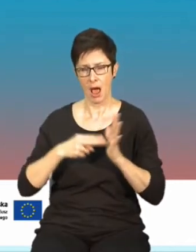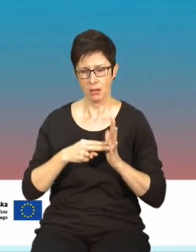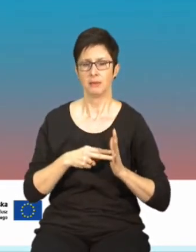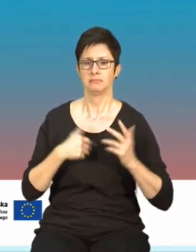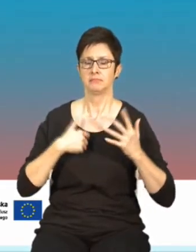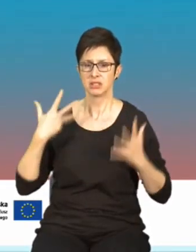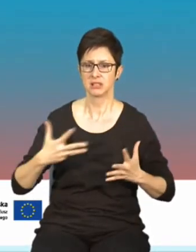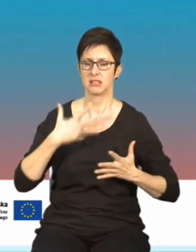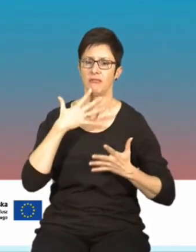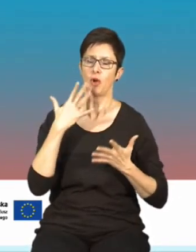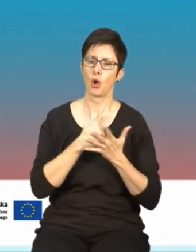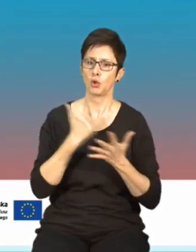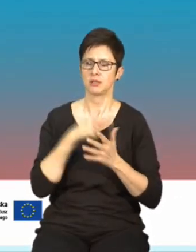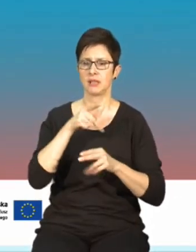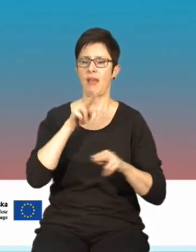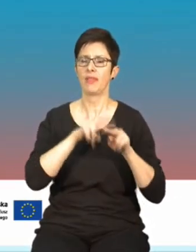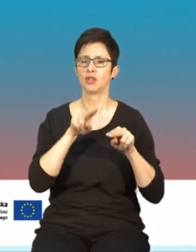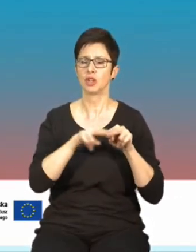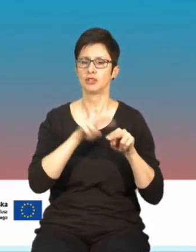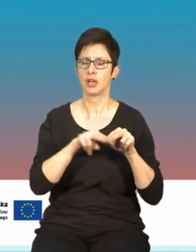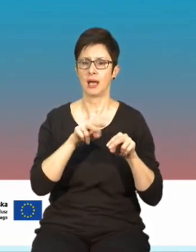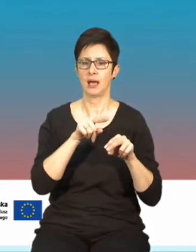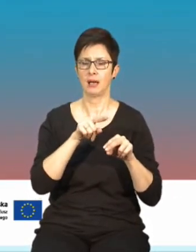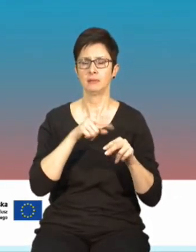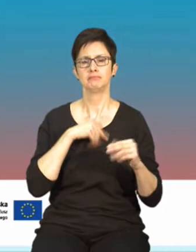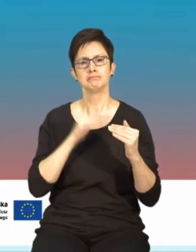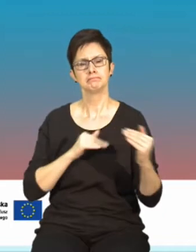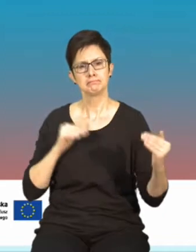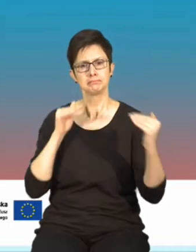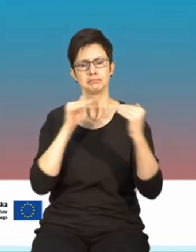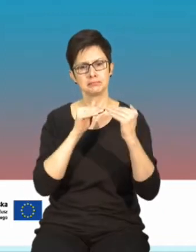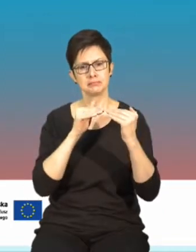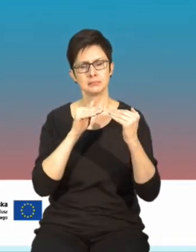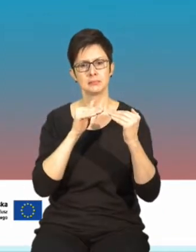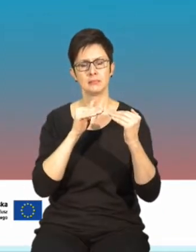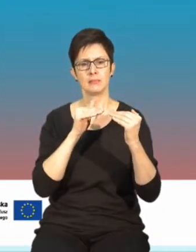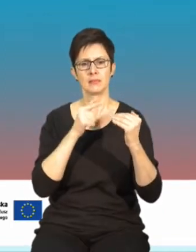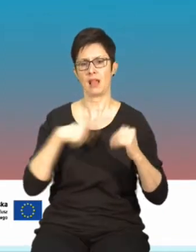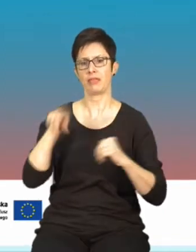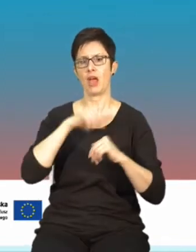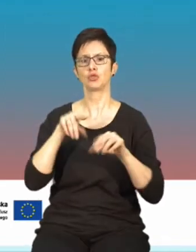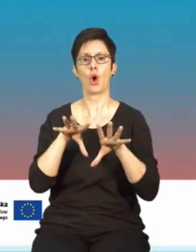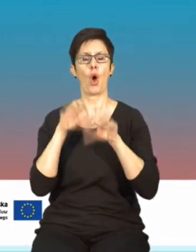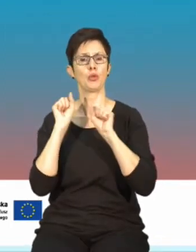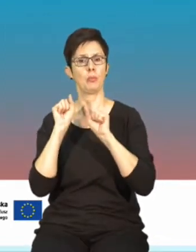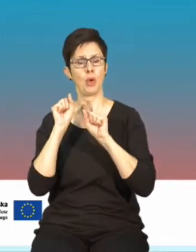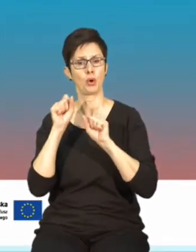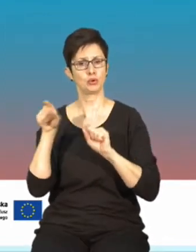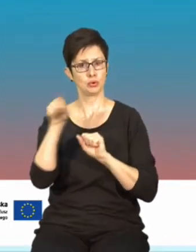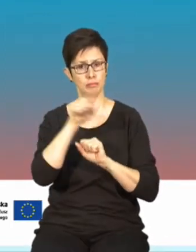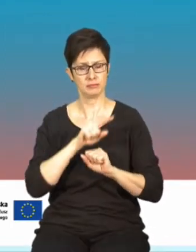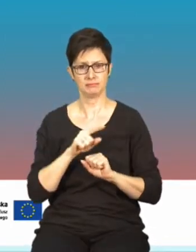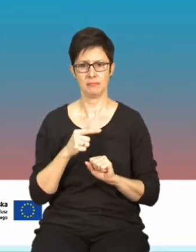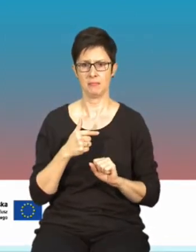z narzędzi dopasowanych do naszych odbiorców. Nie